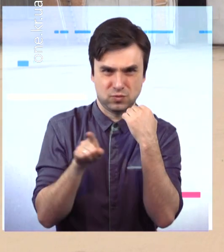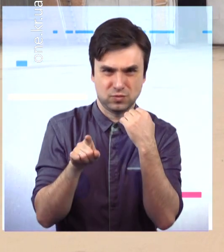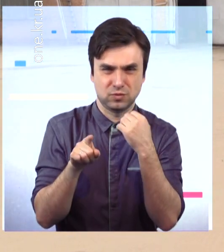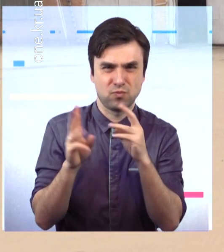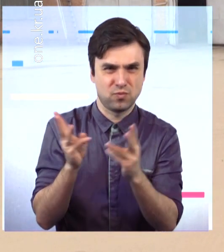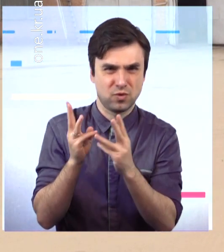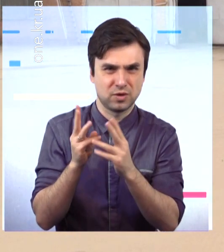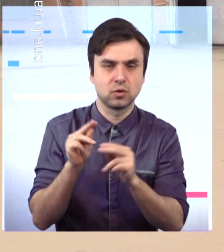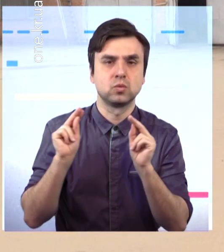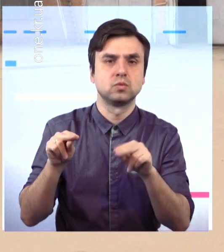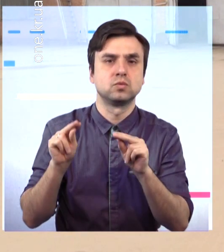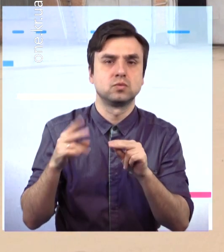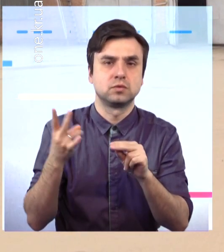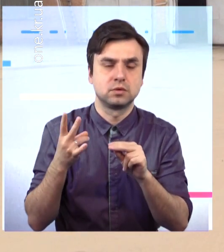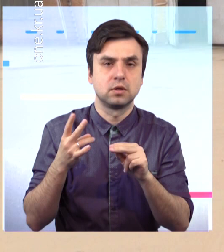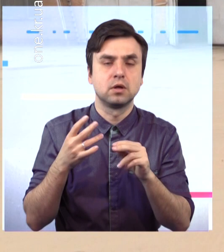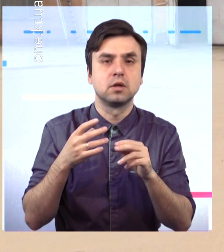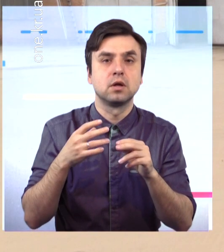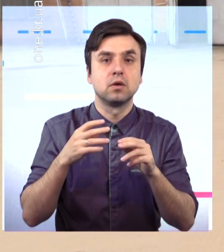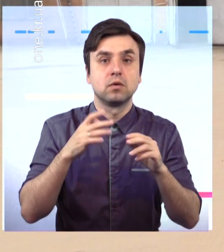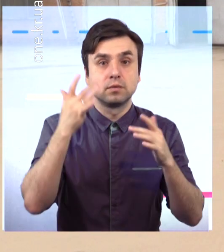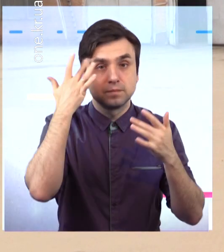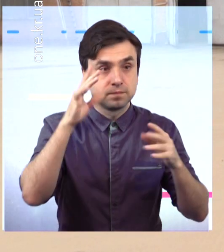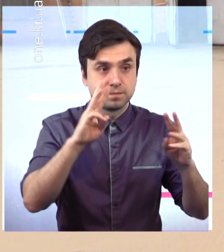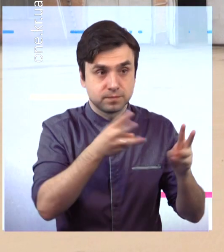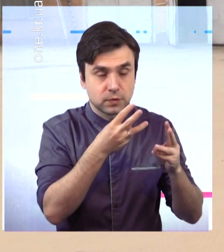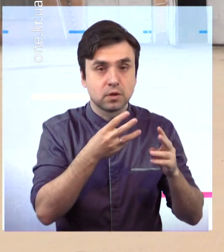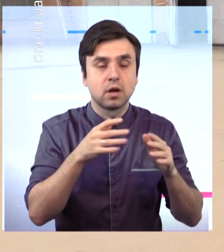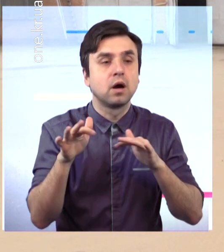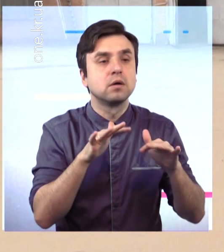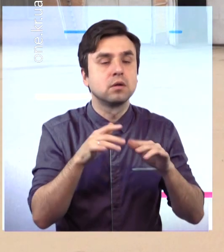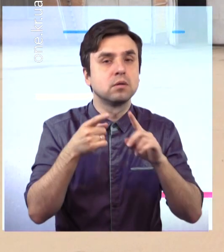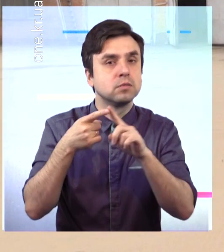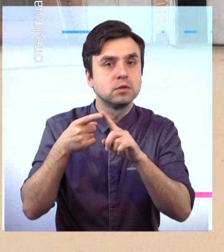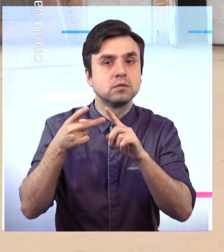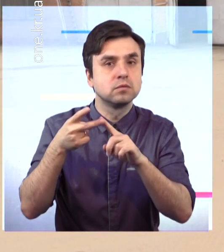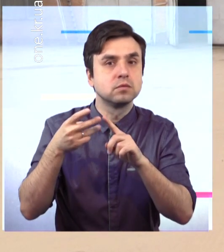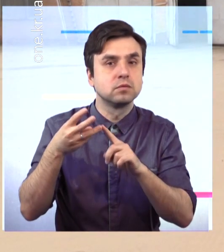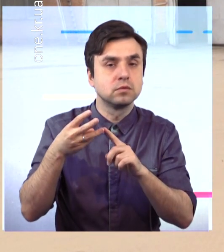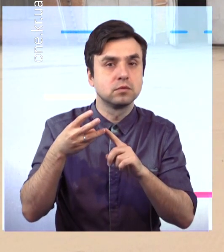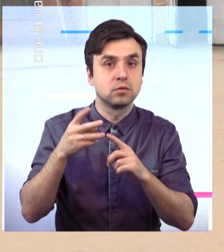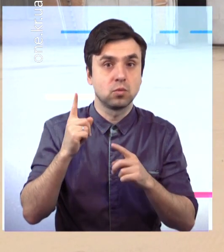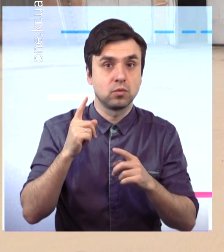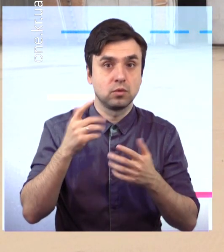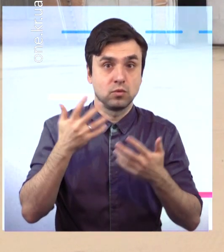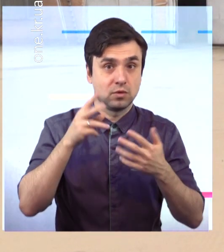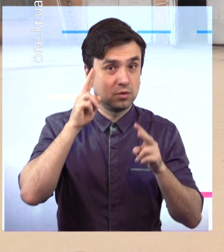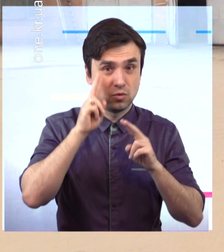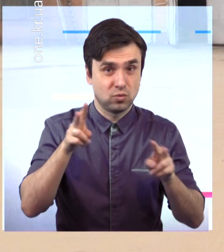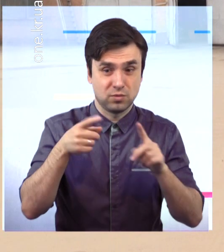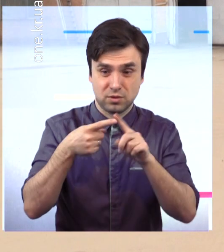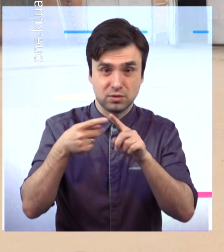дій при виникненні пожежі. Адже саме перші дії працівників підприємства – це є запорука